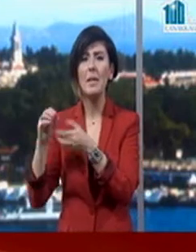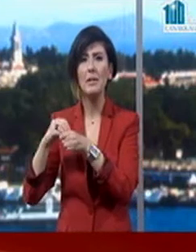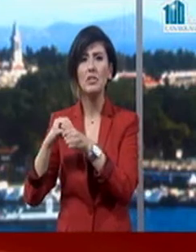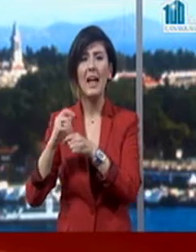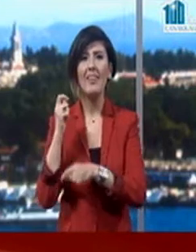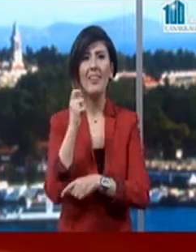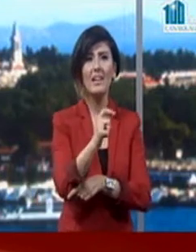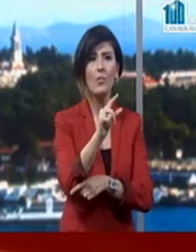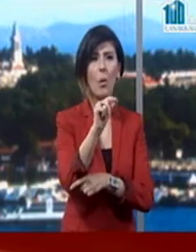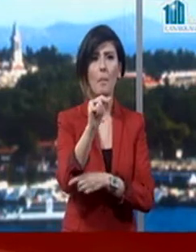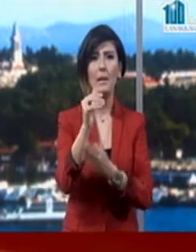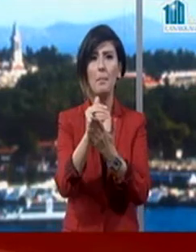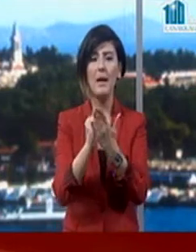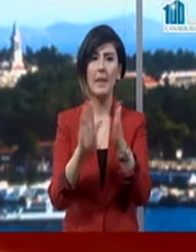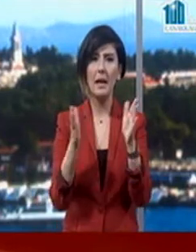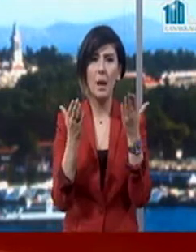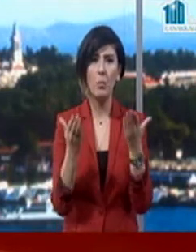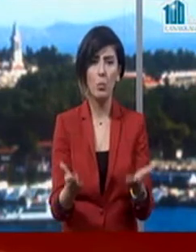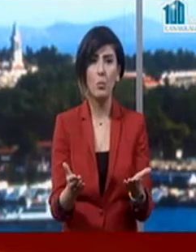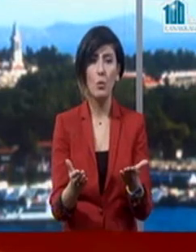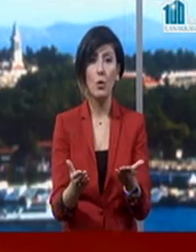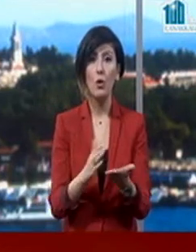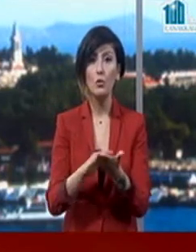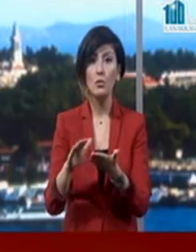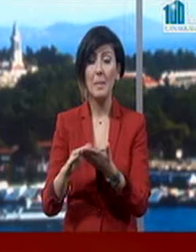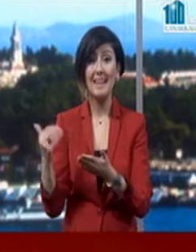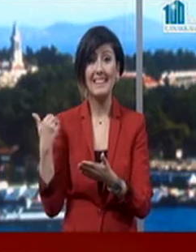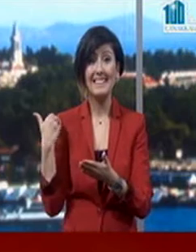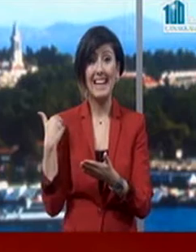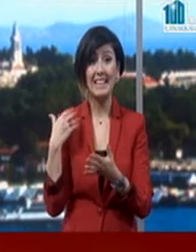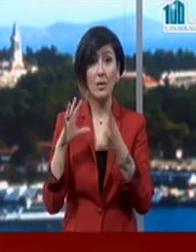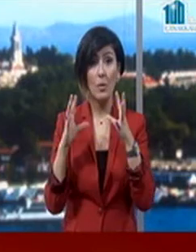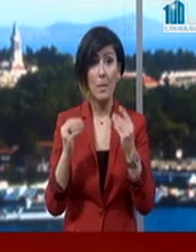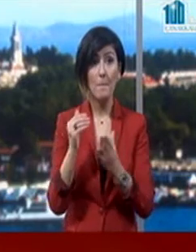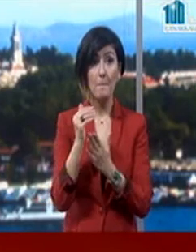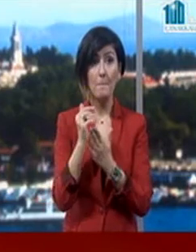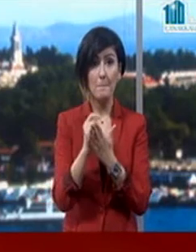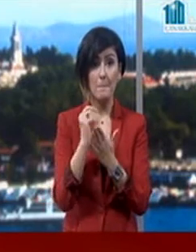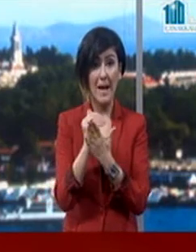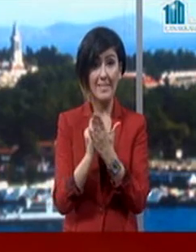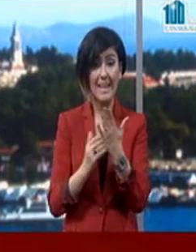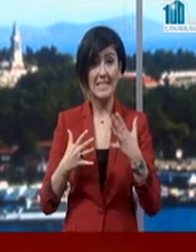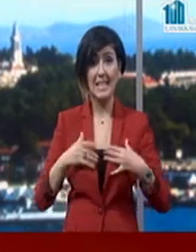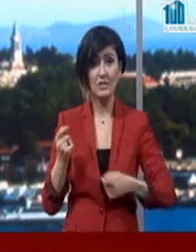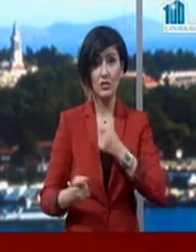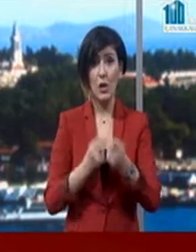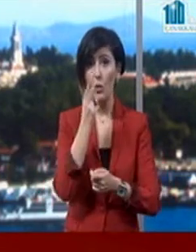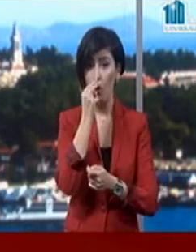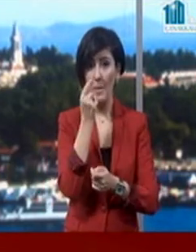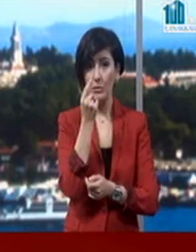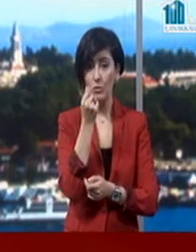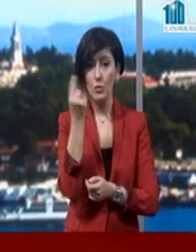teklifin 11 maddesi kabul edildi. Düzenlemeye yeni ihtiyaç edilen maddeyle sağlık çalışanlarının nöbet ücretlerinin